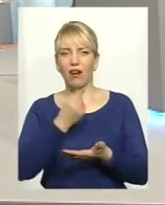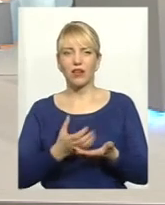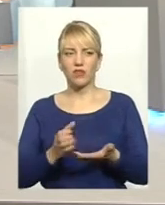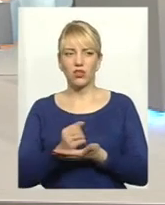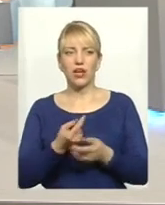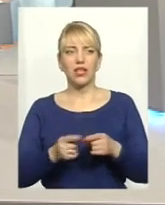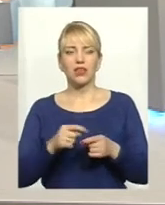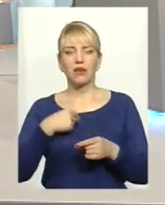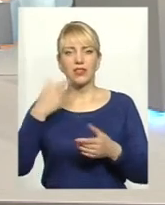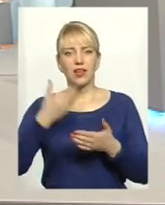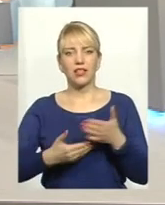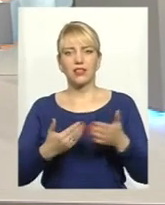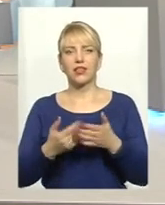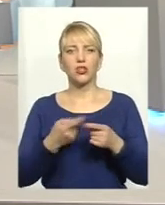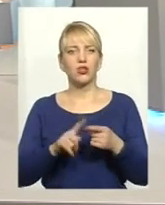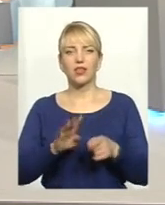всупереч старанням держави.